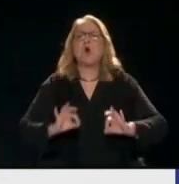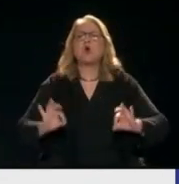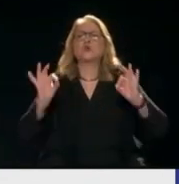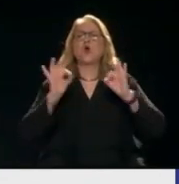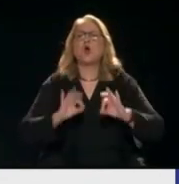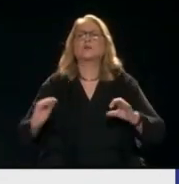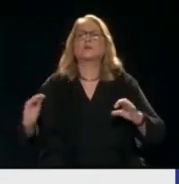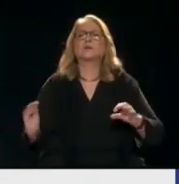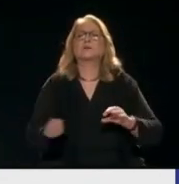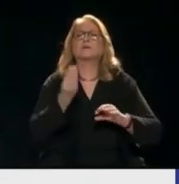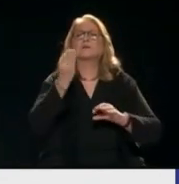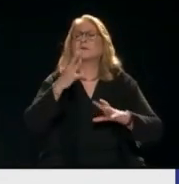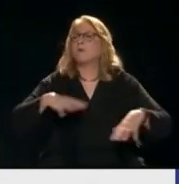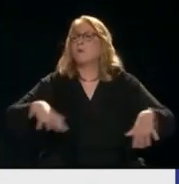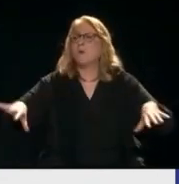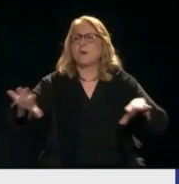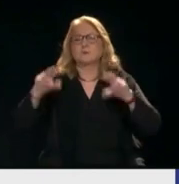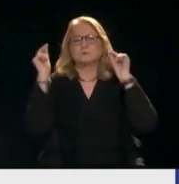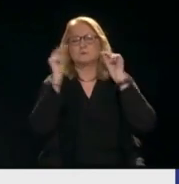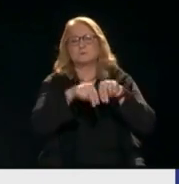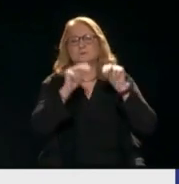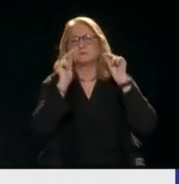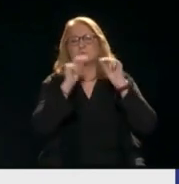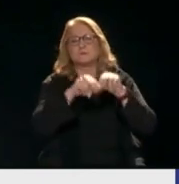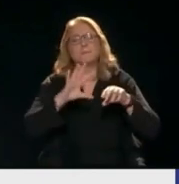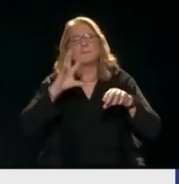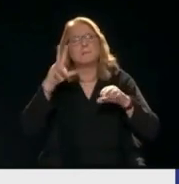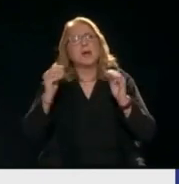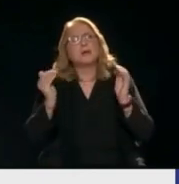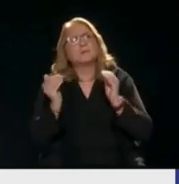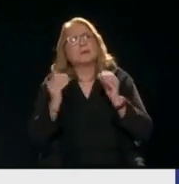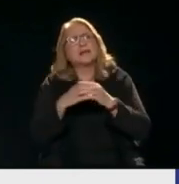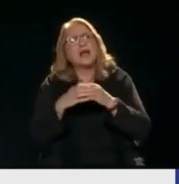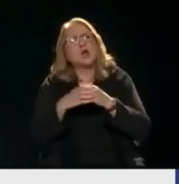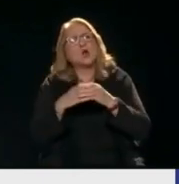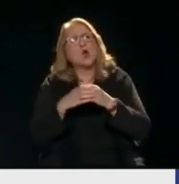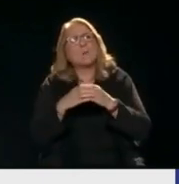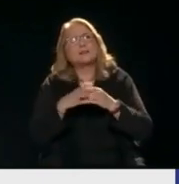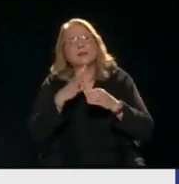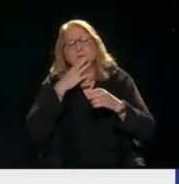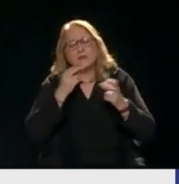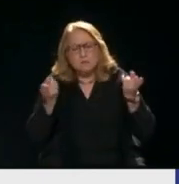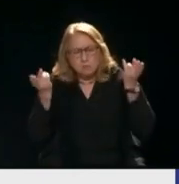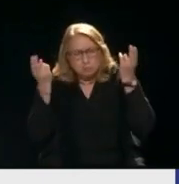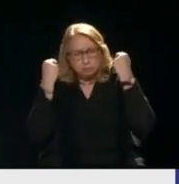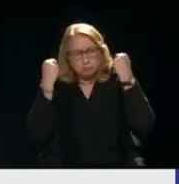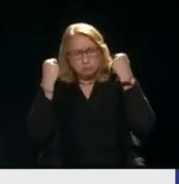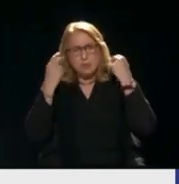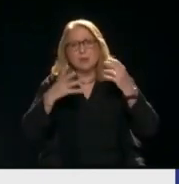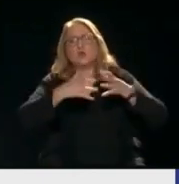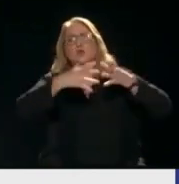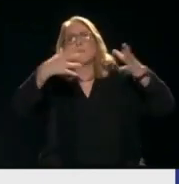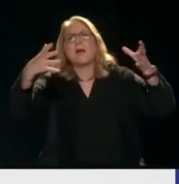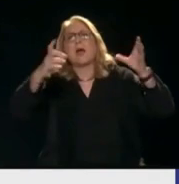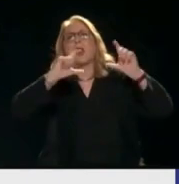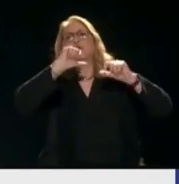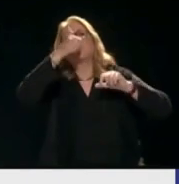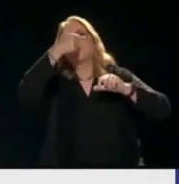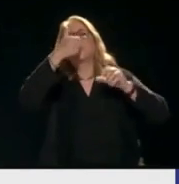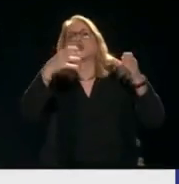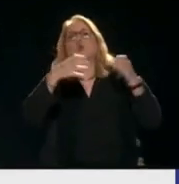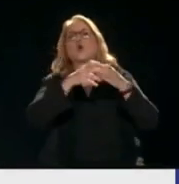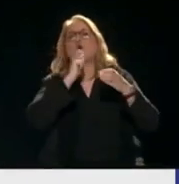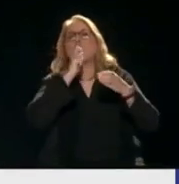έπρεπε Το ψηφίσαν και τα μικρά όλα κόμματα Δηλαδή και τα μικρά κόμματα συμφωνούν Με τη γραμμή του κυβερνόντος Τουλάχιστον με μια ευθυγράμιση